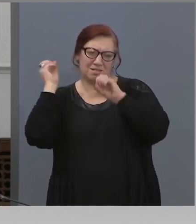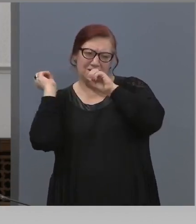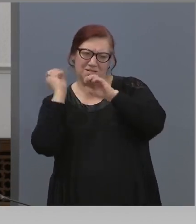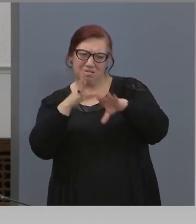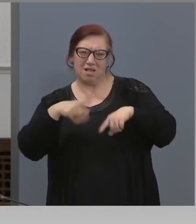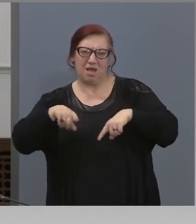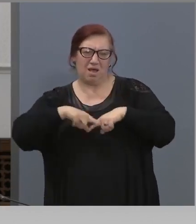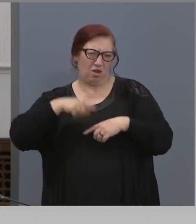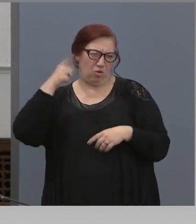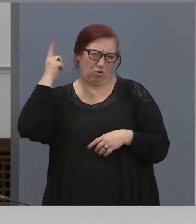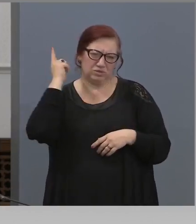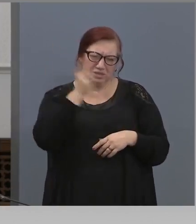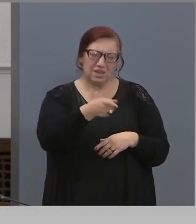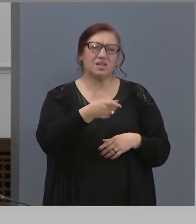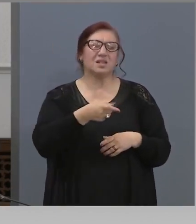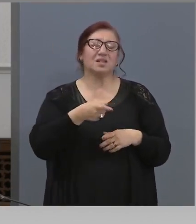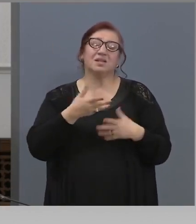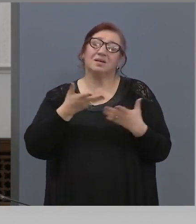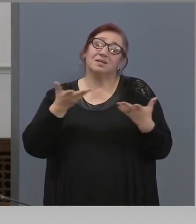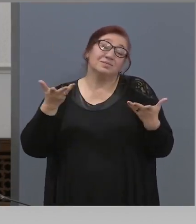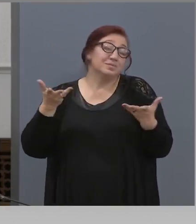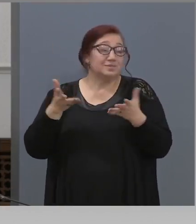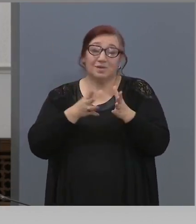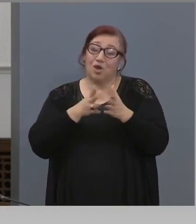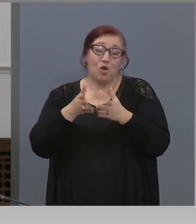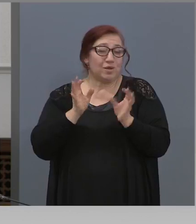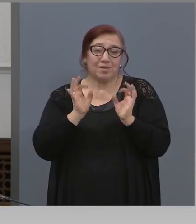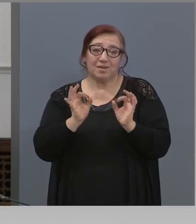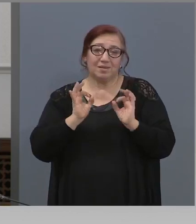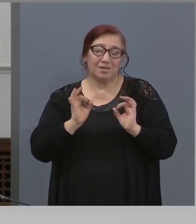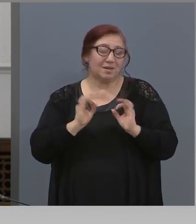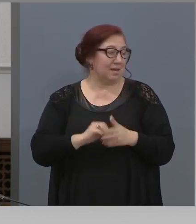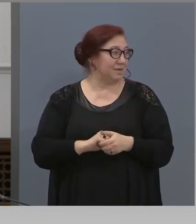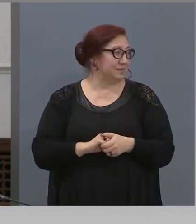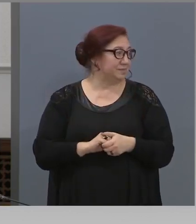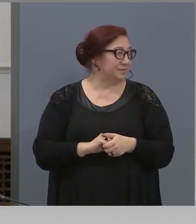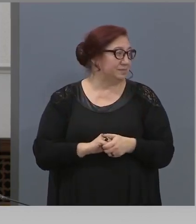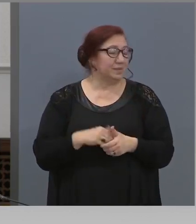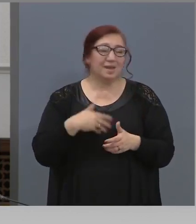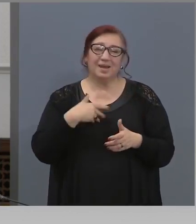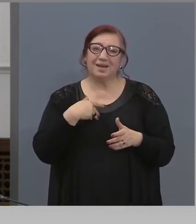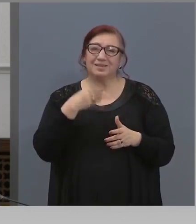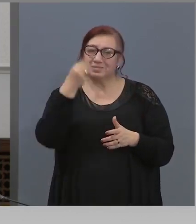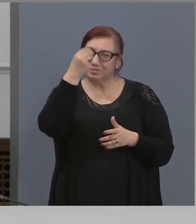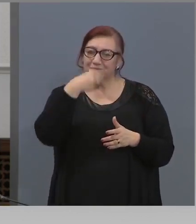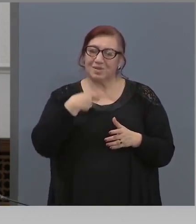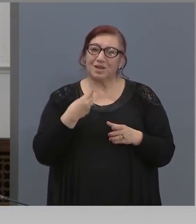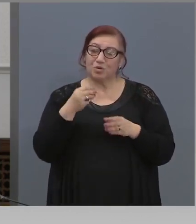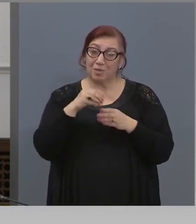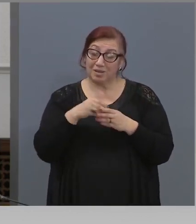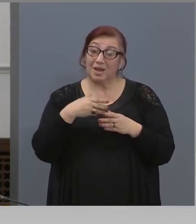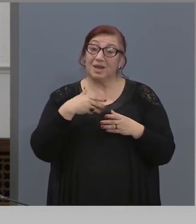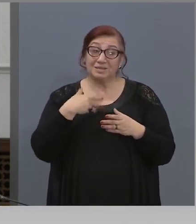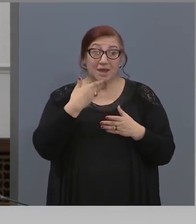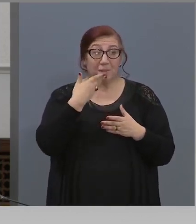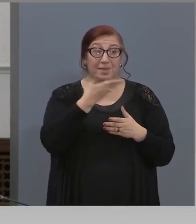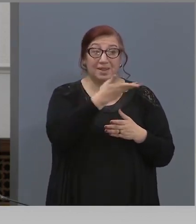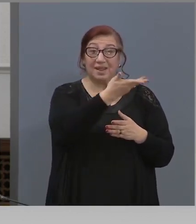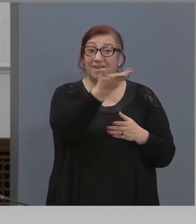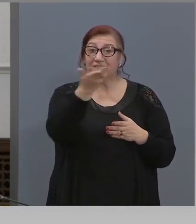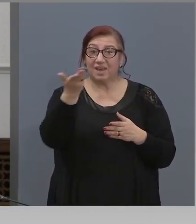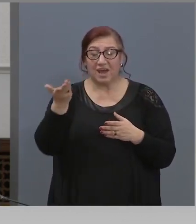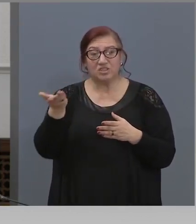има си и достатъчно причи. Може, може? Да ви кажа още нещо по